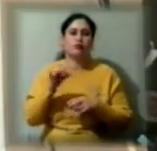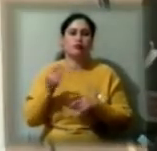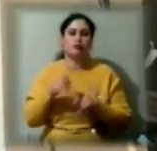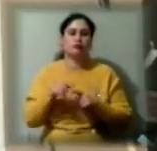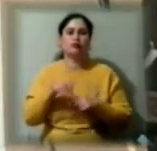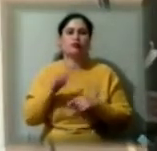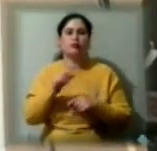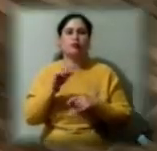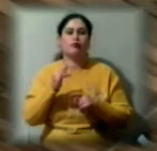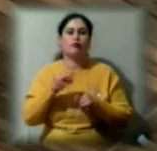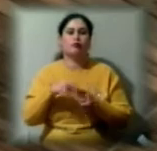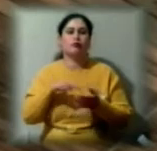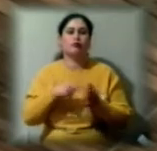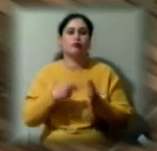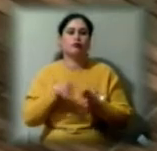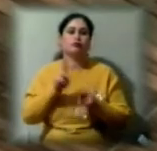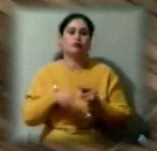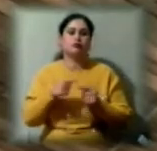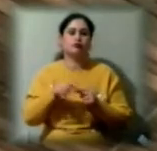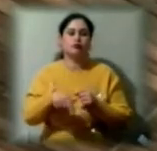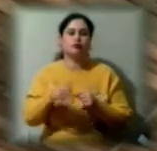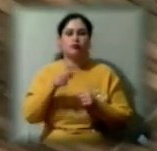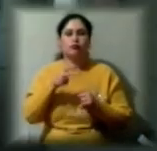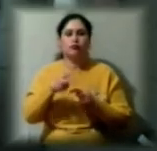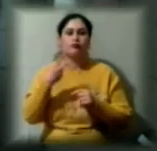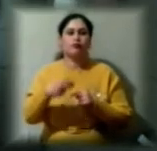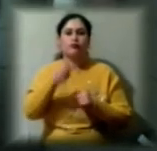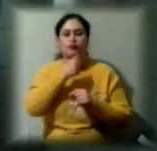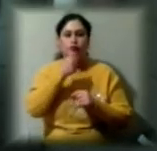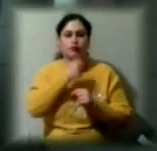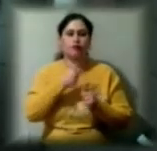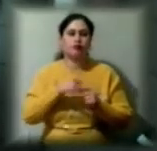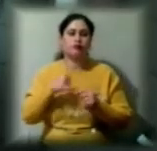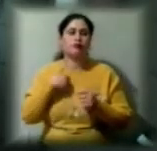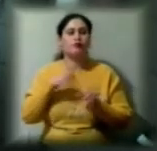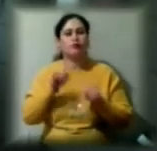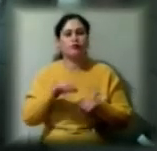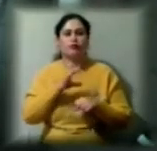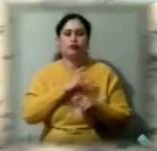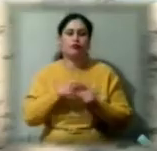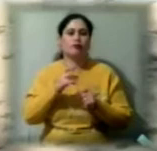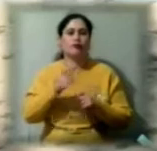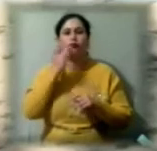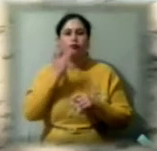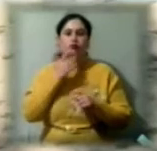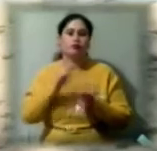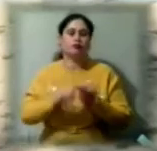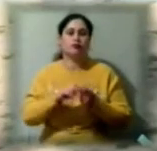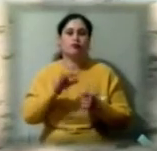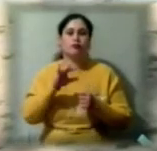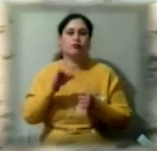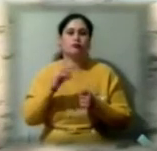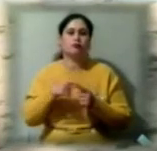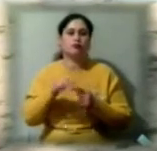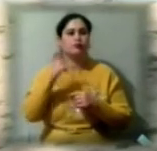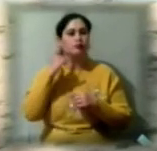планується завершити до кінця року 2020-го, але, можливо, це буде і влітку. Все залежить від фінансування, ви самі розумієте, яка